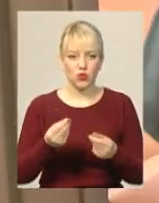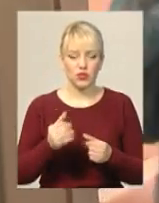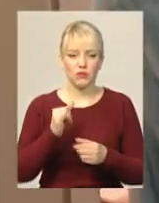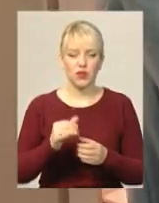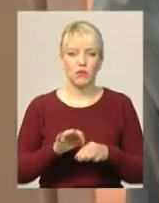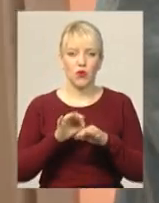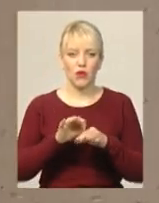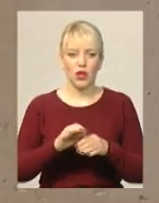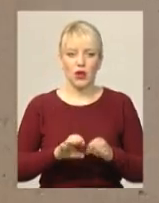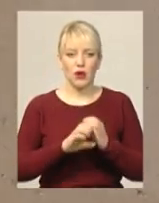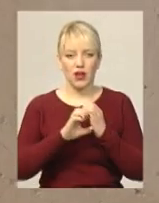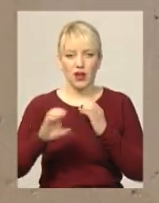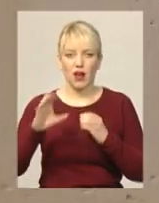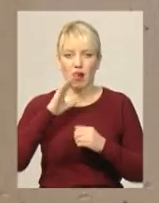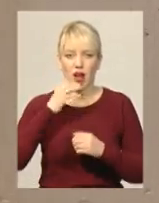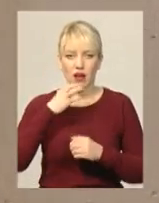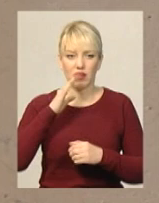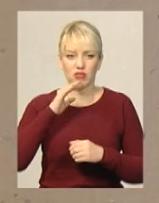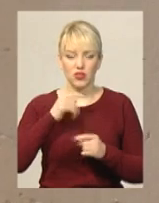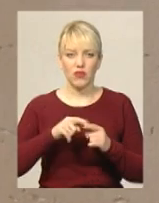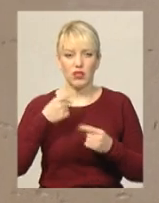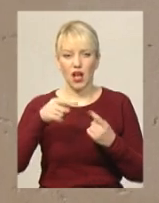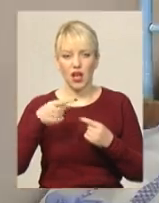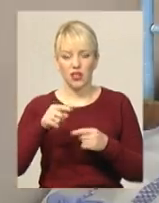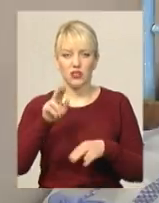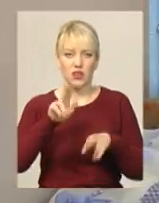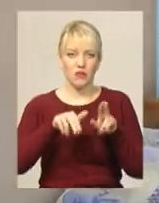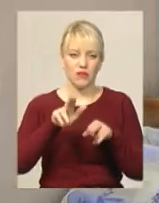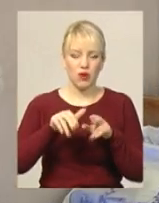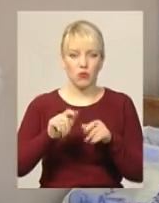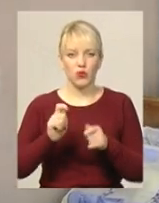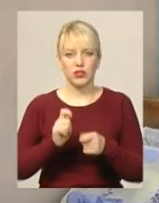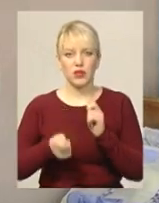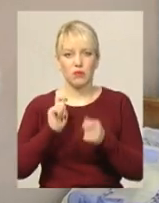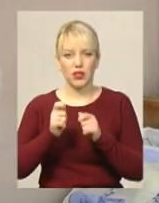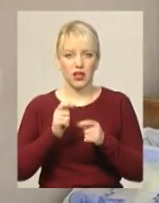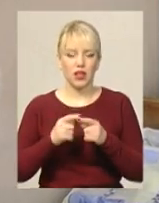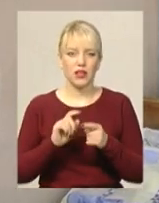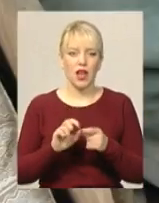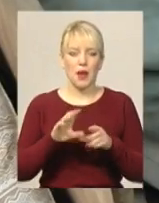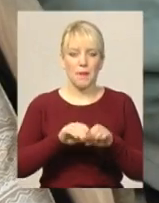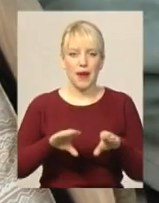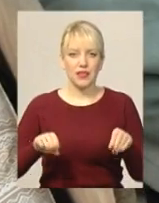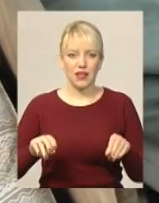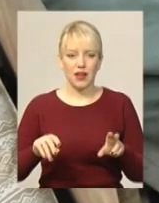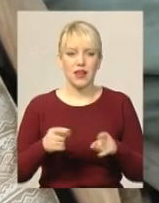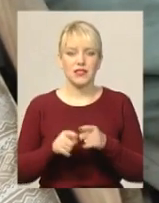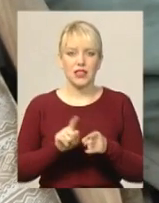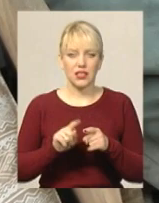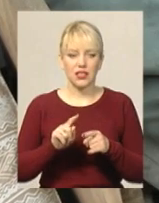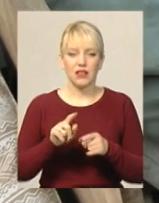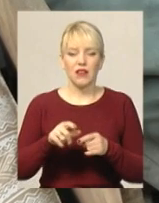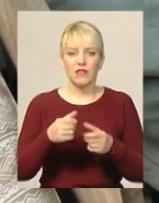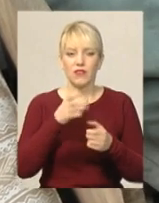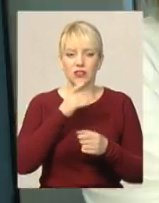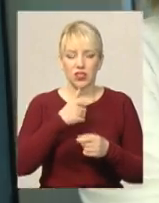Решту 12 кімнат час від часу підфарбовують та підбірюють Матраци теж оновлюють, та через постійну дезінфекцію вони, як і ковдри та подушки,